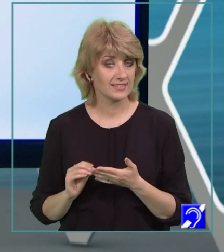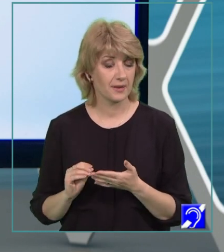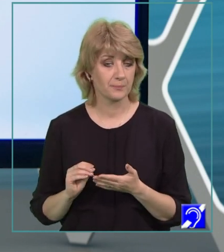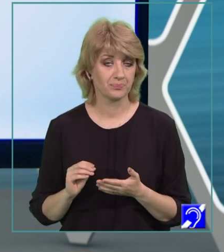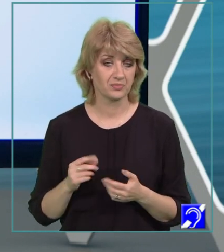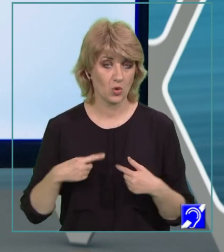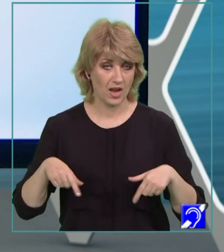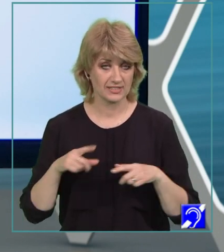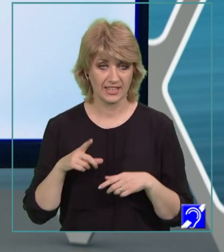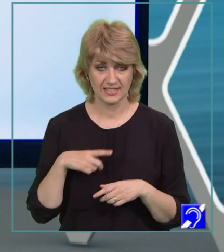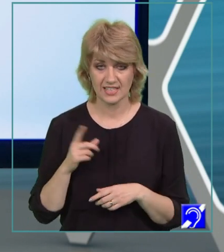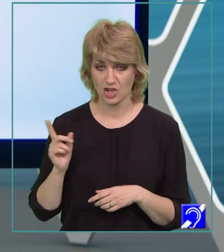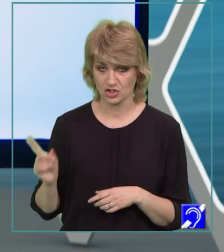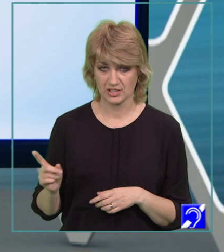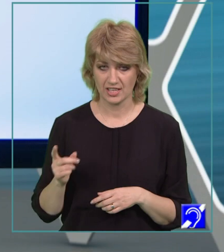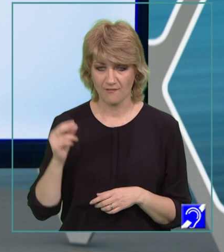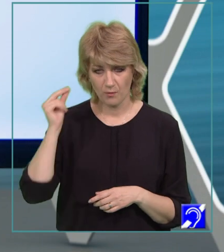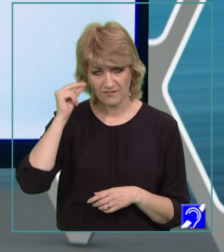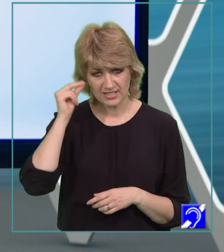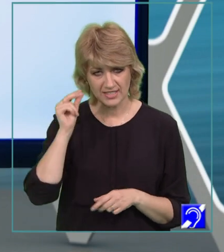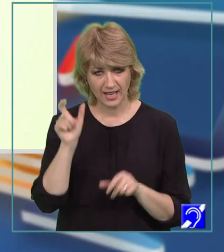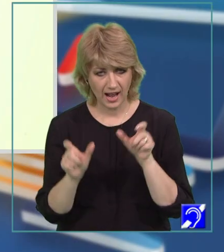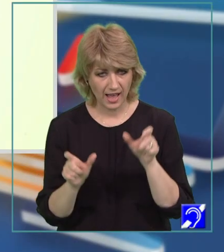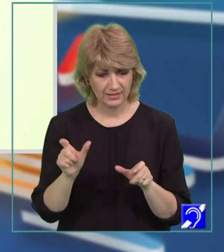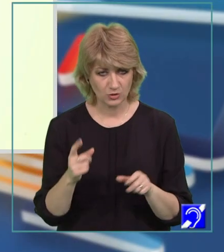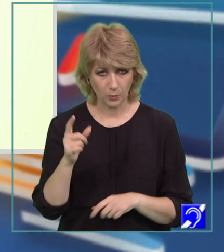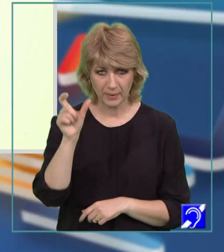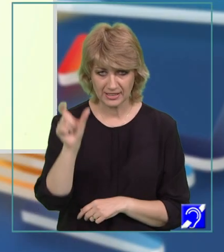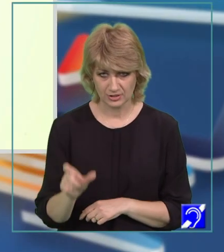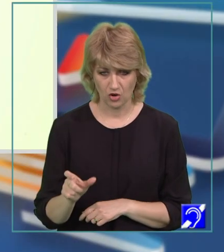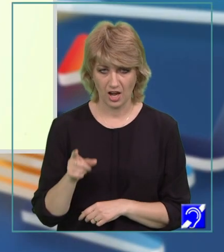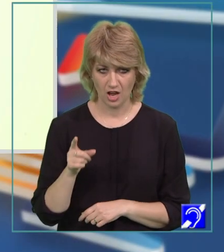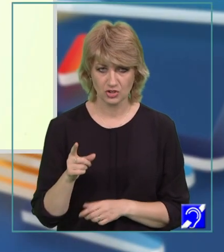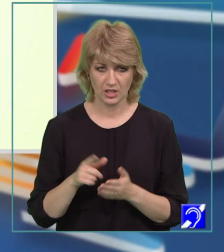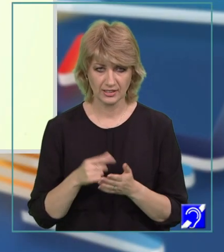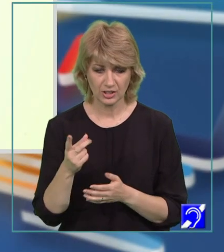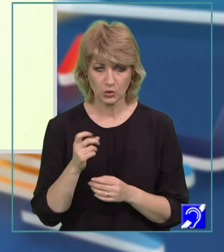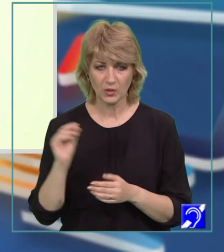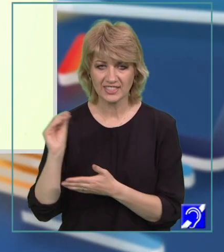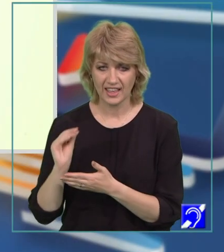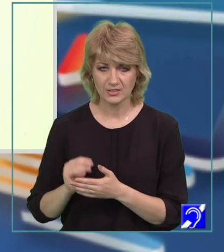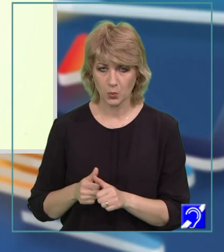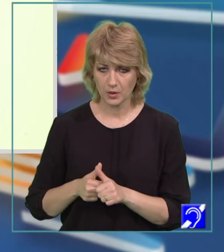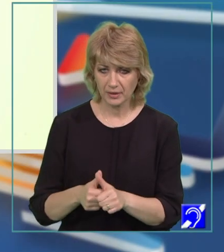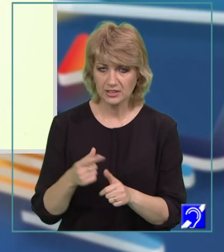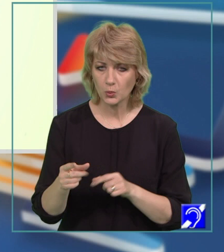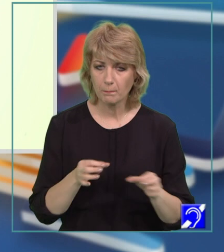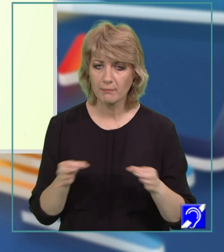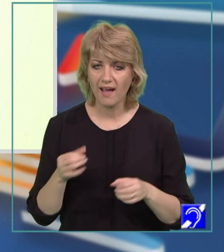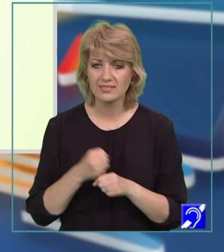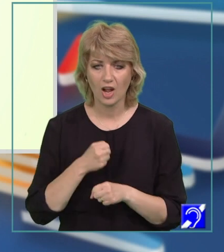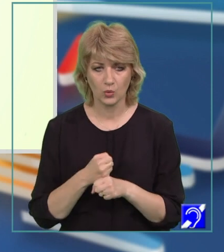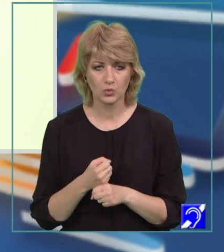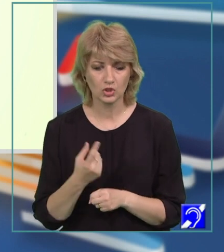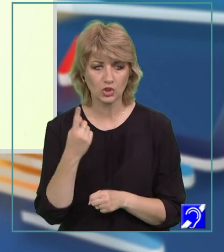acesta. Vom învăța să caracterizăm un personaj literar dintr-un text narrativ, urmărind un plan de lucru, într-o